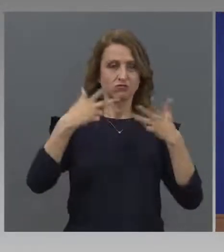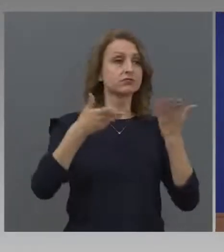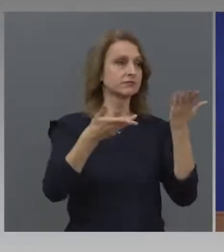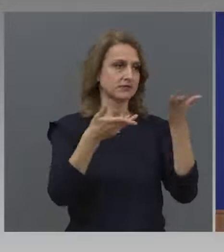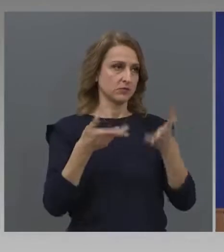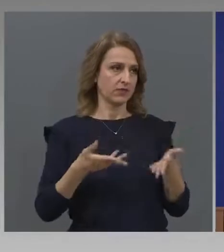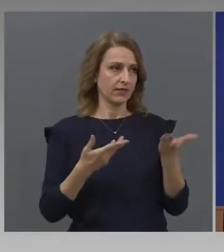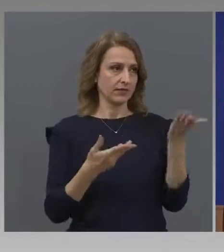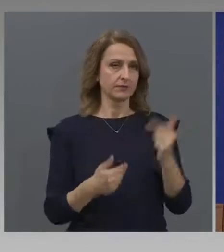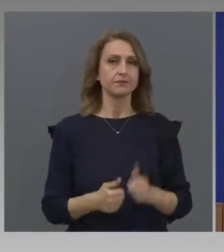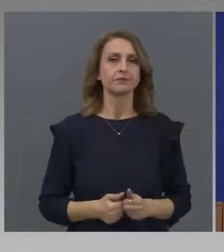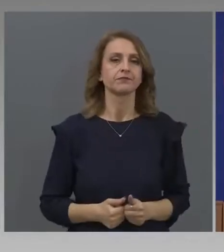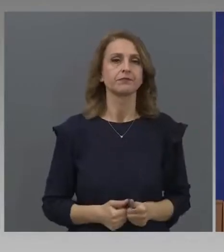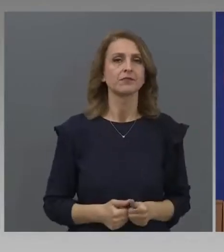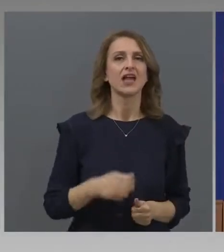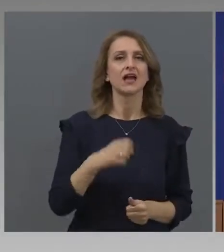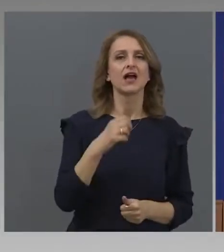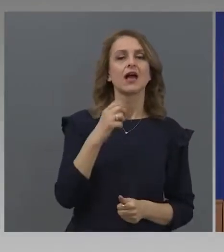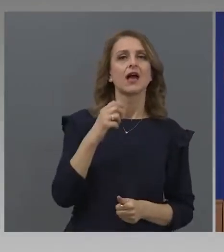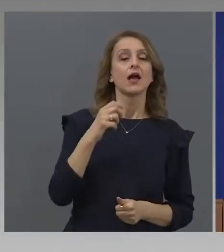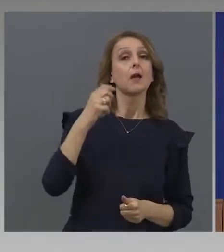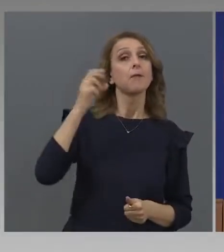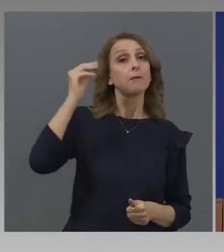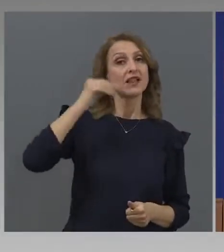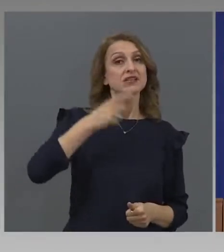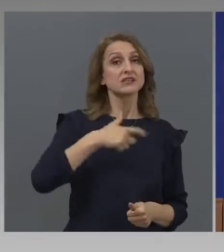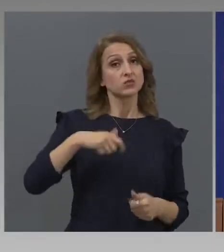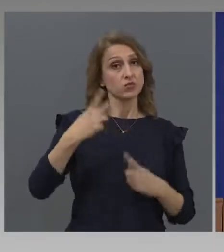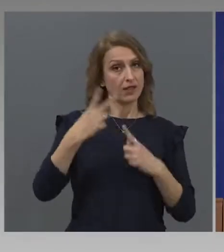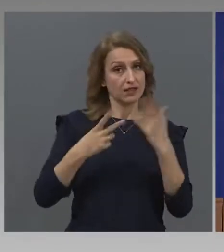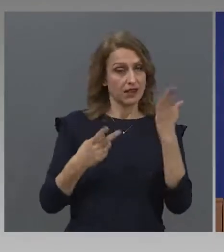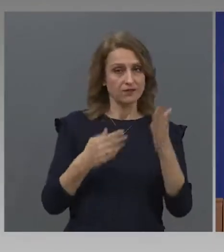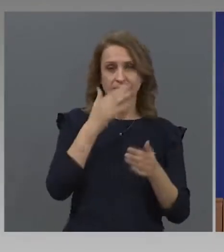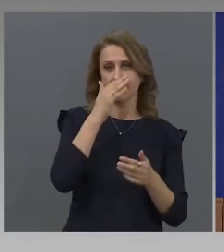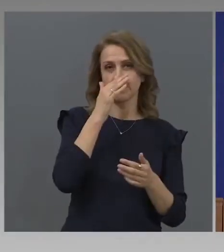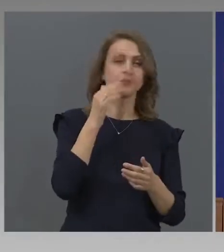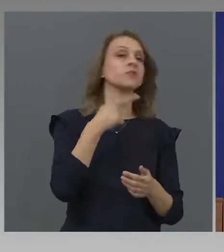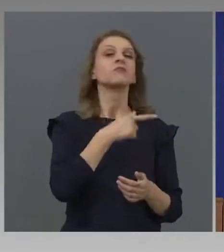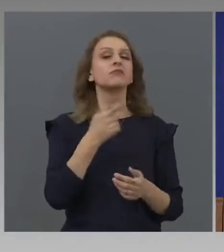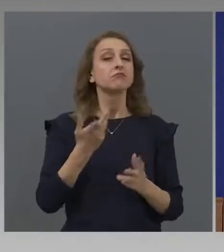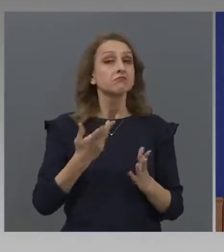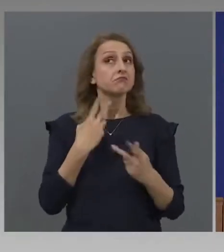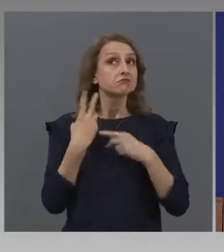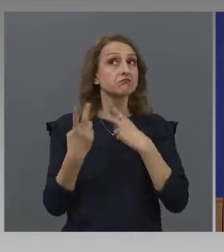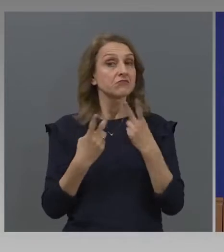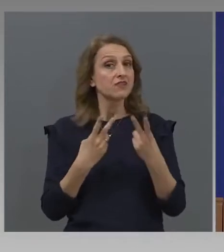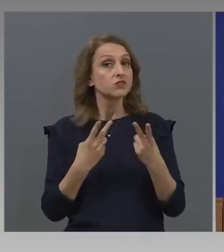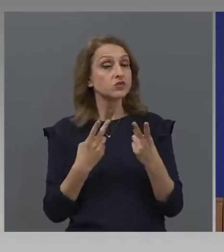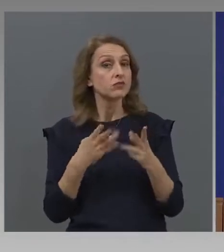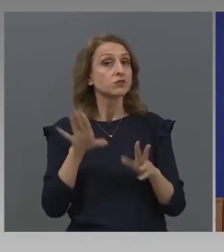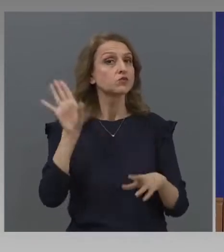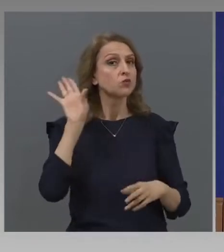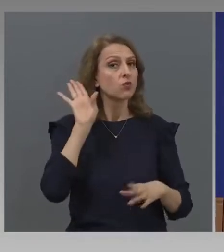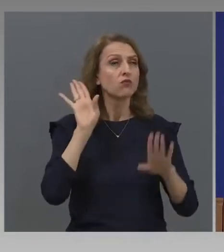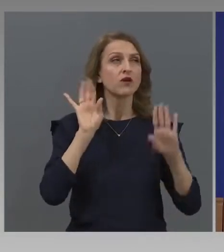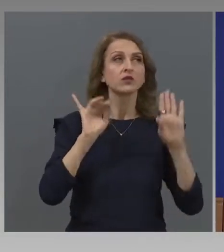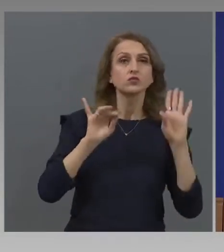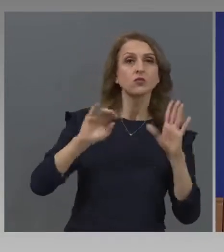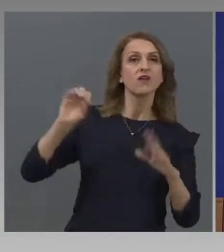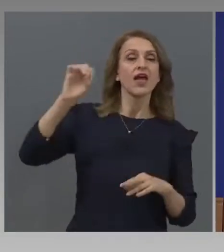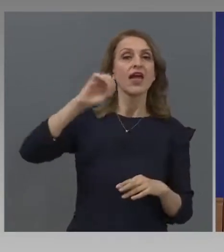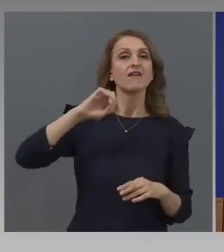пояде. Ирина Цонева, БНТ, господин премьер, както казахте и вие, все повече се чува в